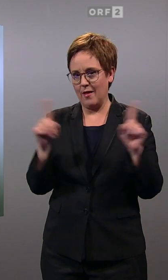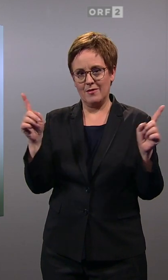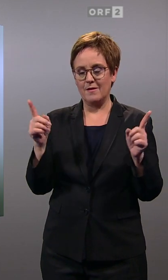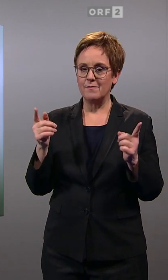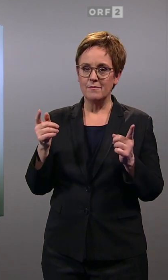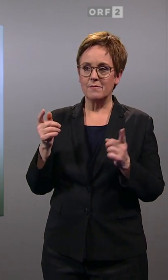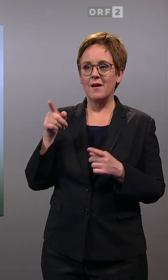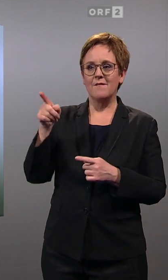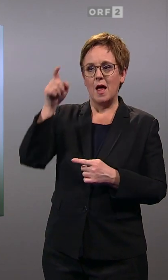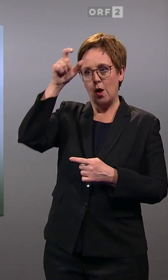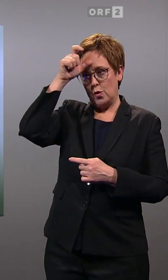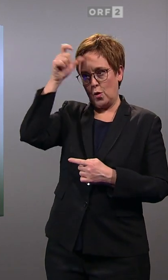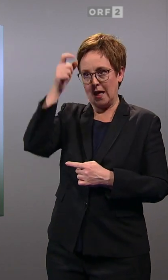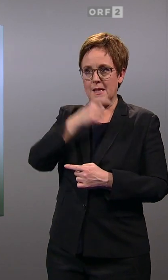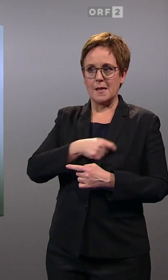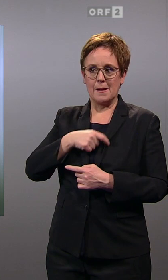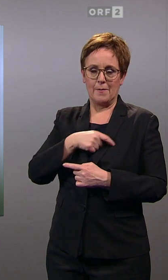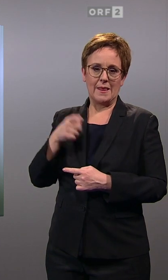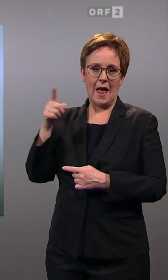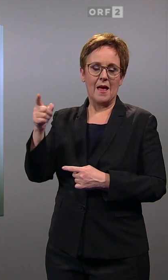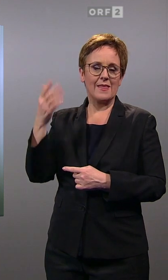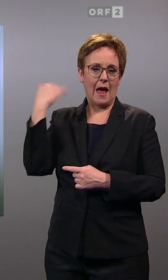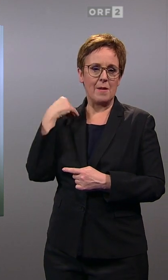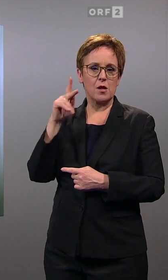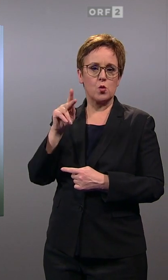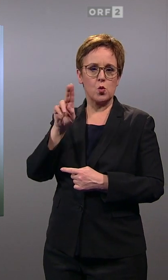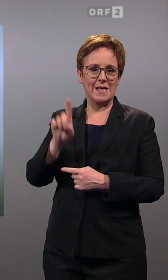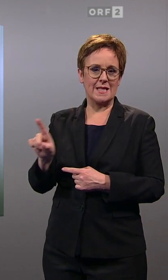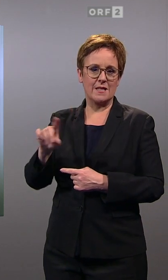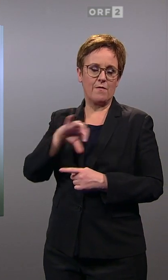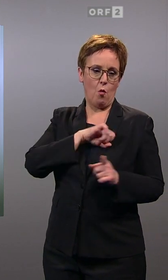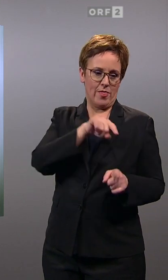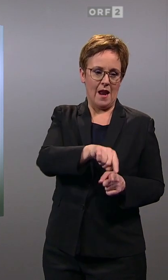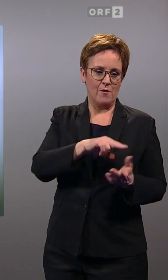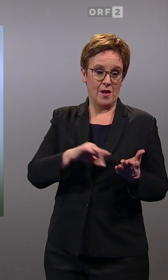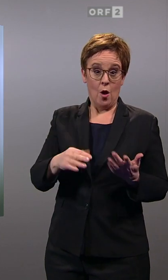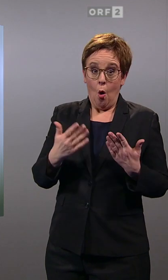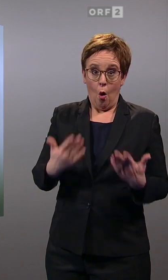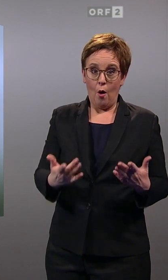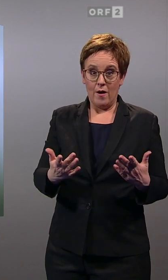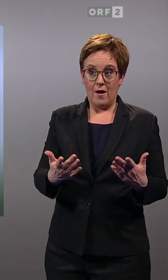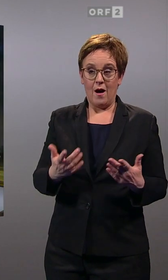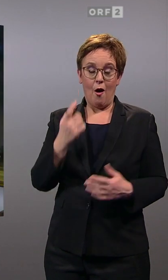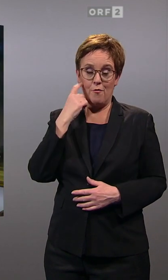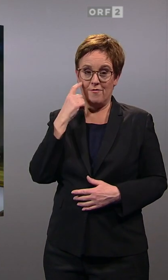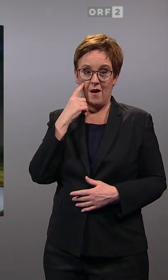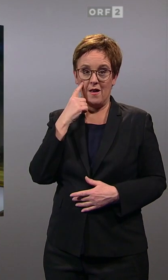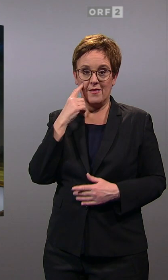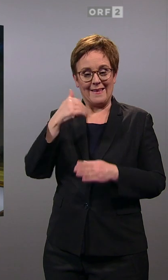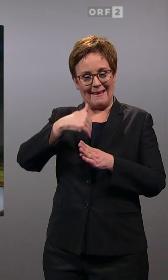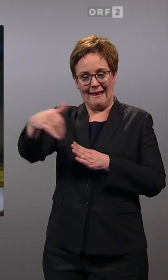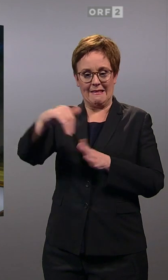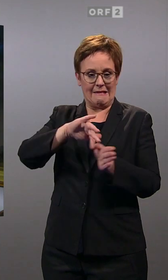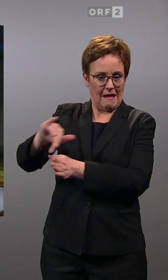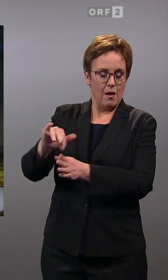der türkisen Partei unter Sebastian Kurz profitieren. Heuer ganz auffallend die Abgrenzung